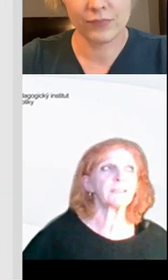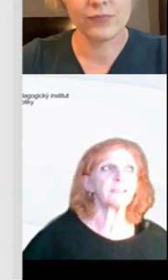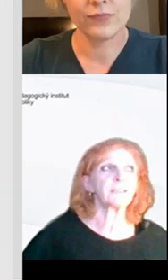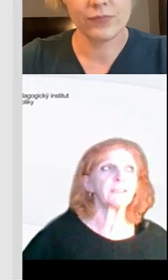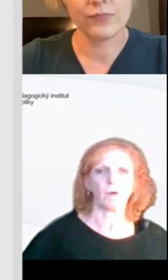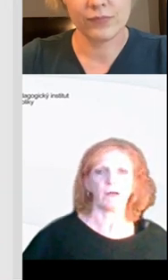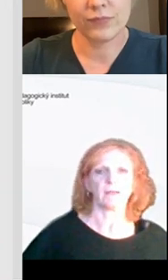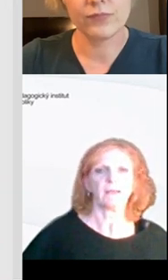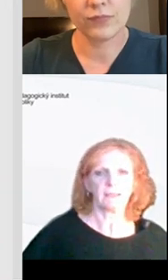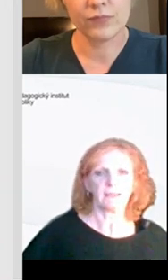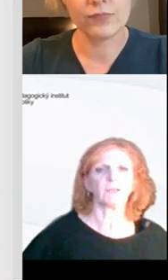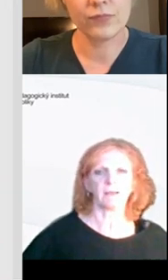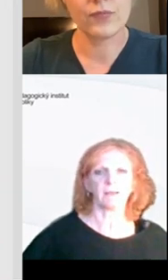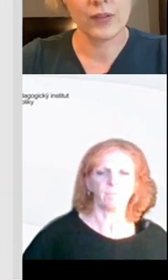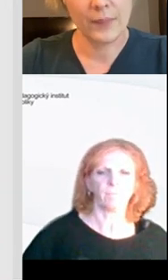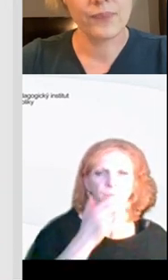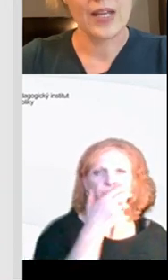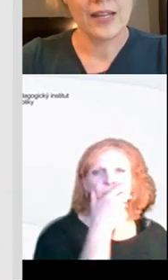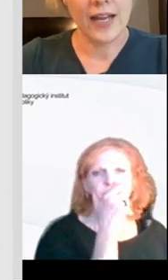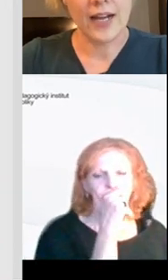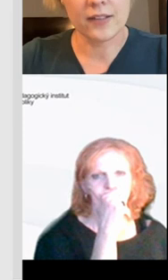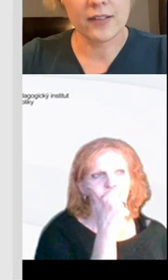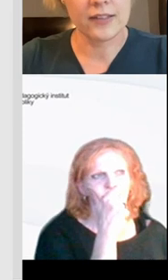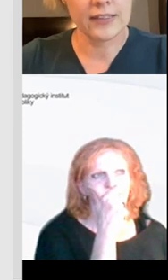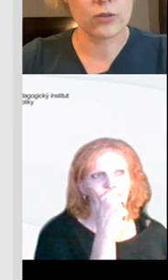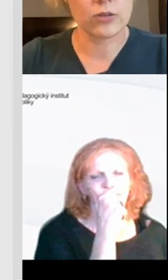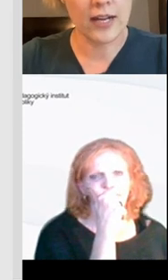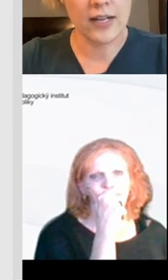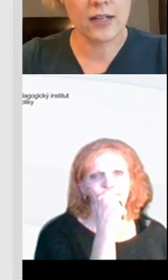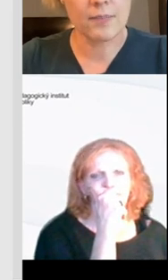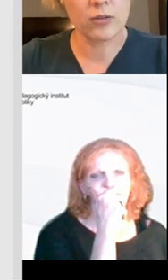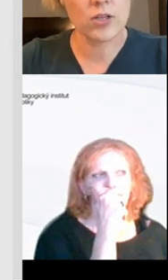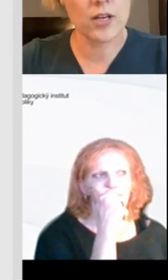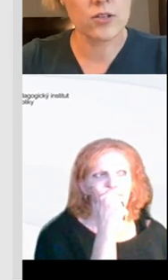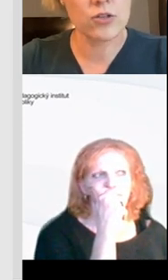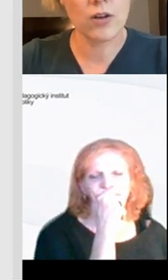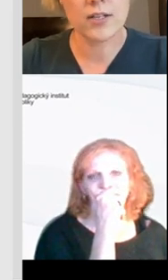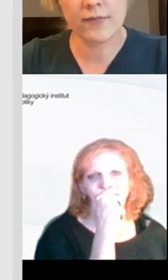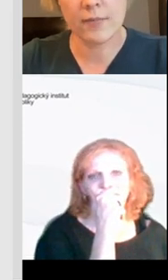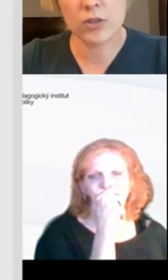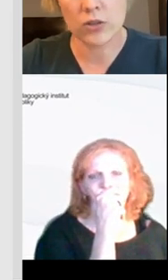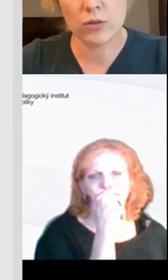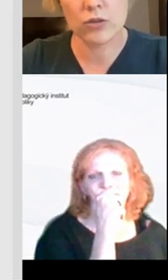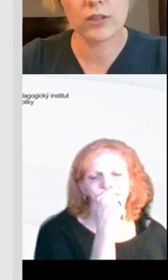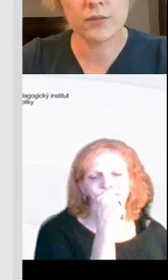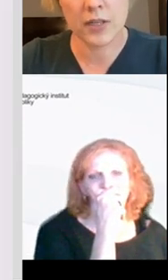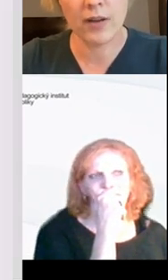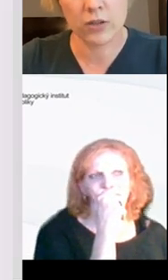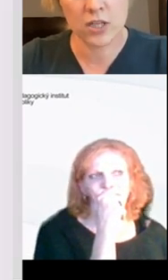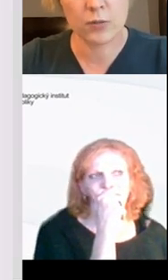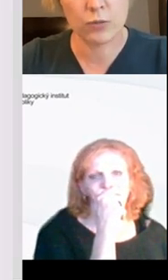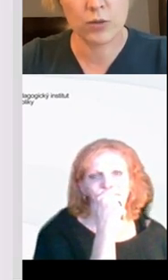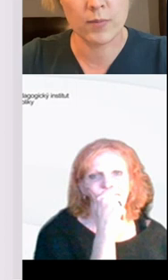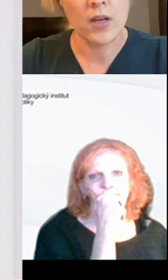nebo i jiných individuálně. Je to tak? Tak, je to tak, protože na našich školách se velmi často učí